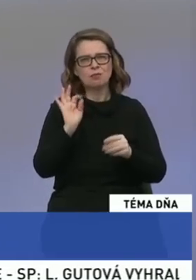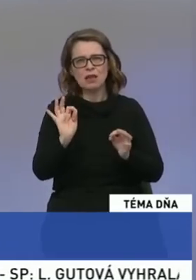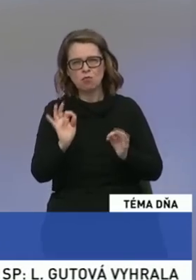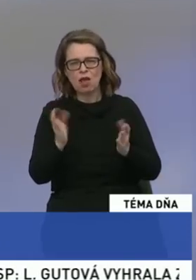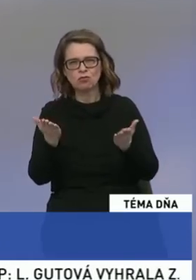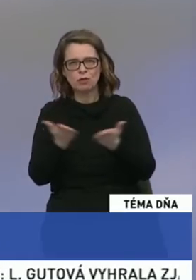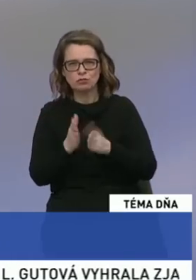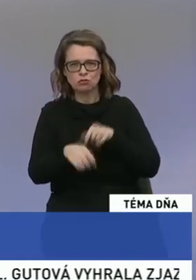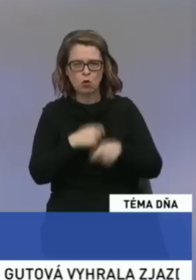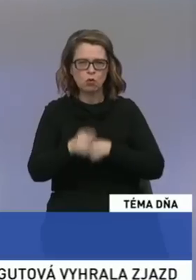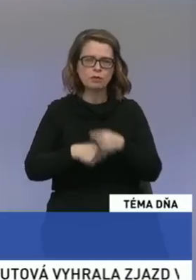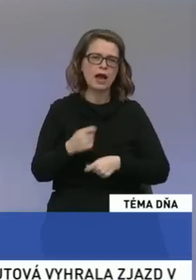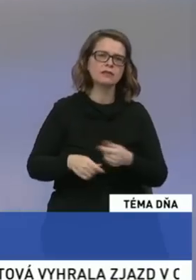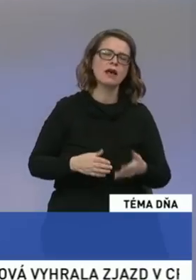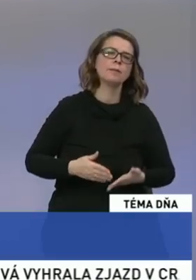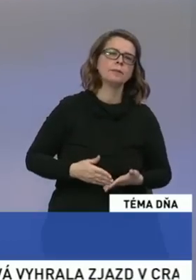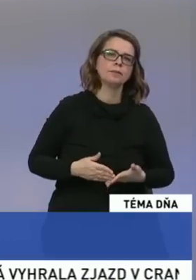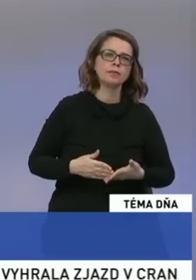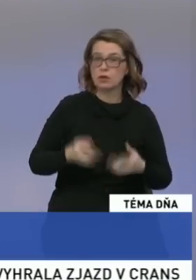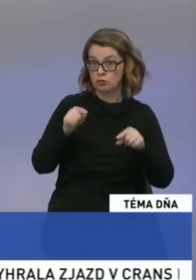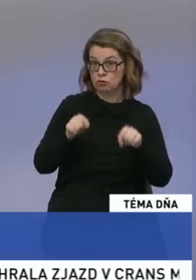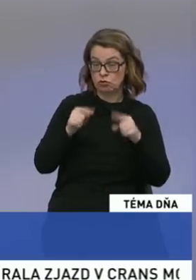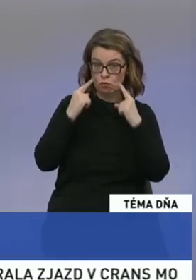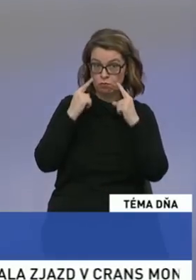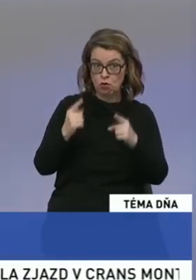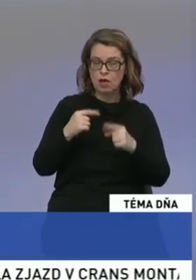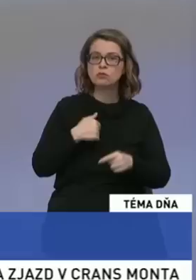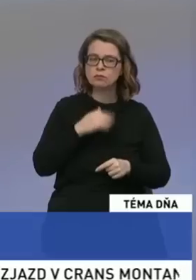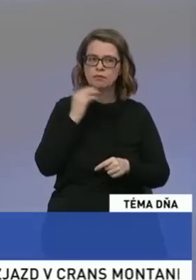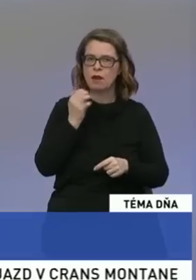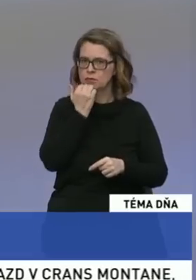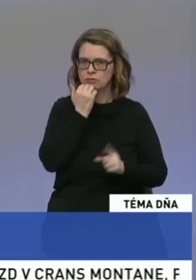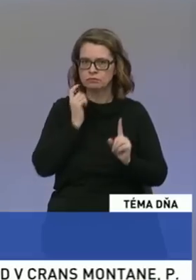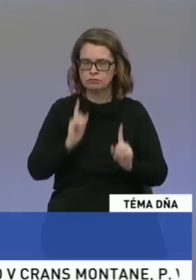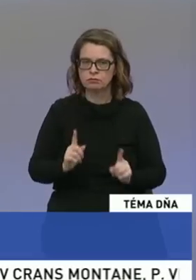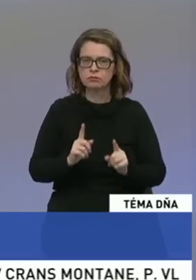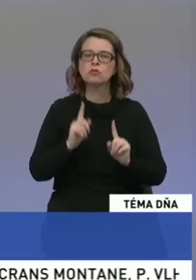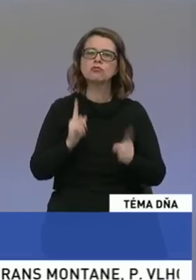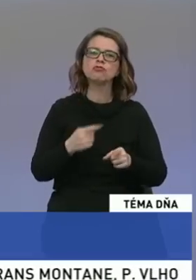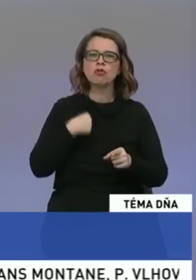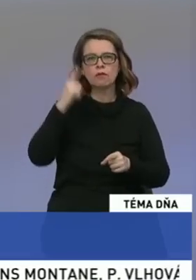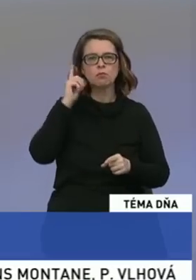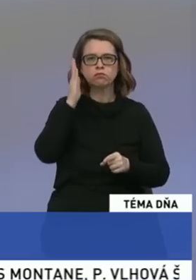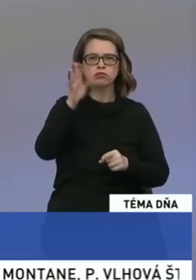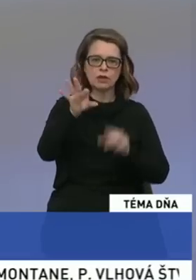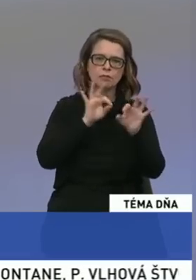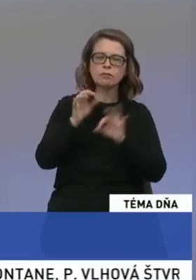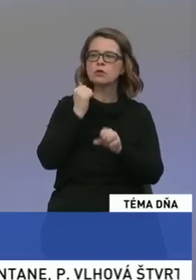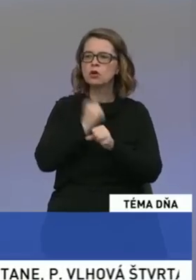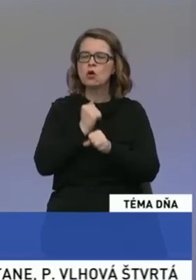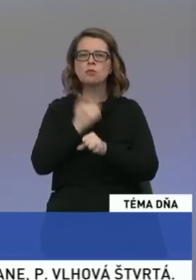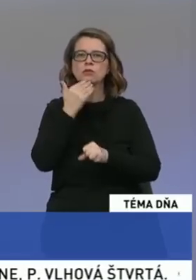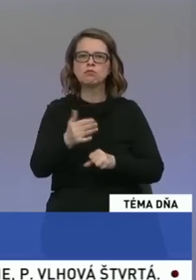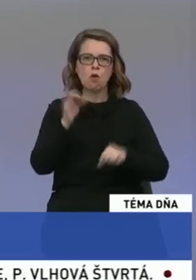diskreditovať Slovensko republiky na vonok. Takže z tohto pohľadu sme veľmi upatrní v tom, čo budeme voliť po voľbách, aké správanie.